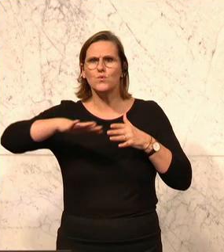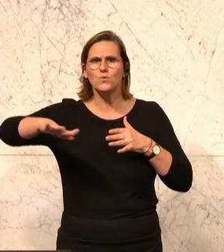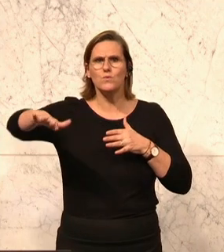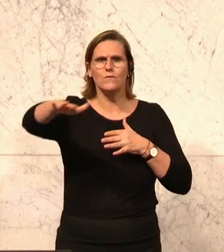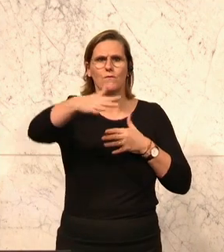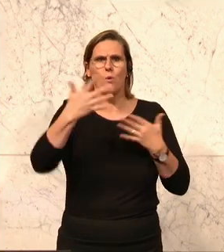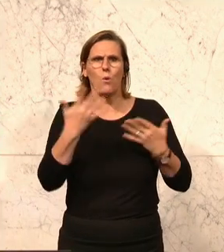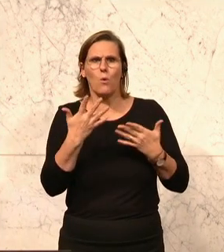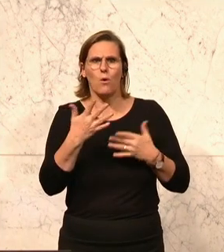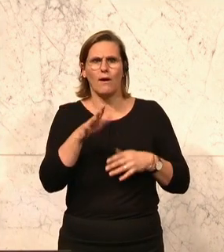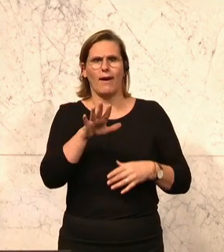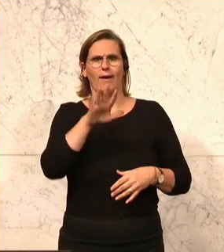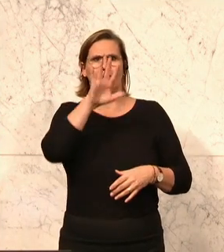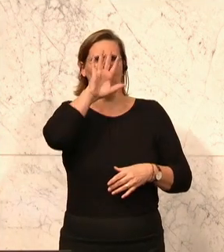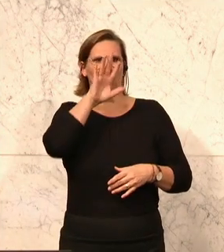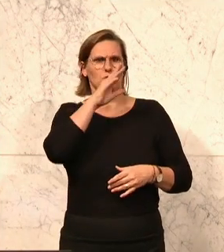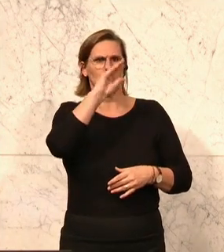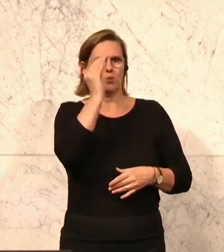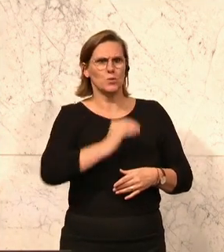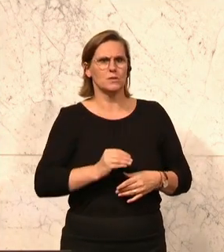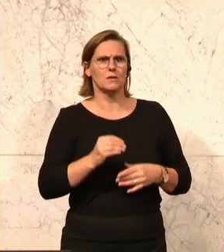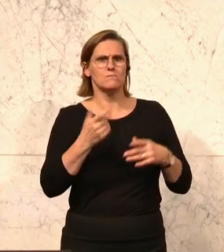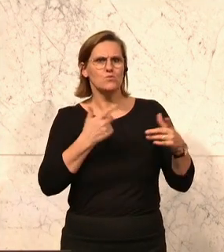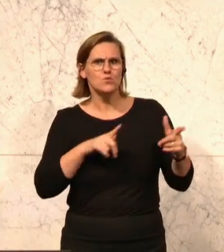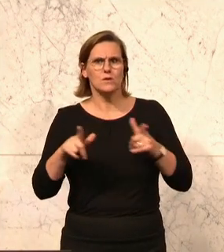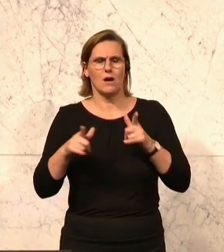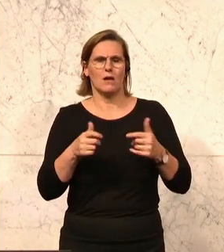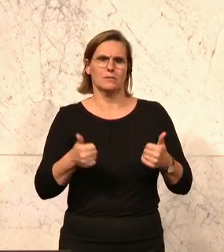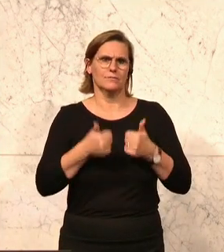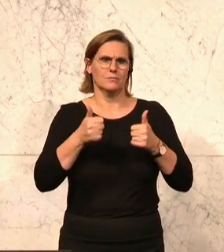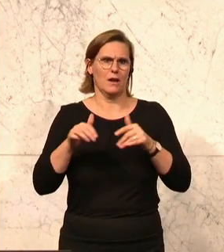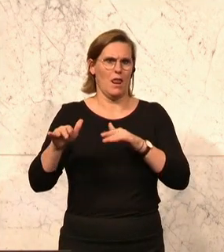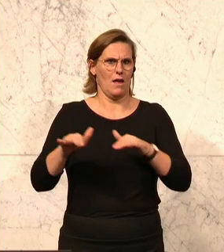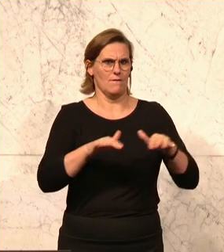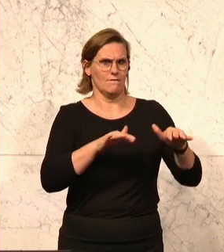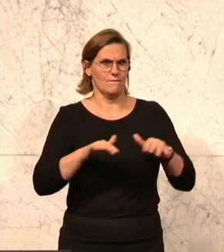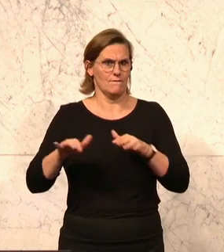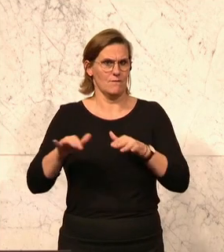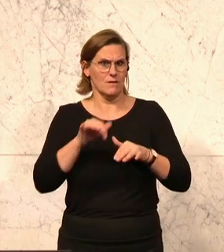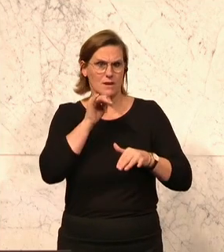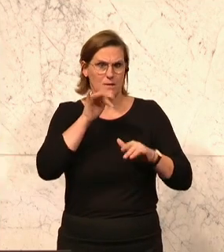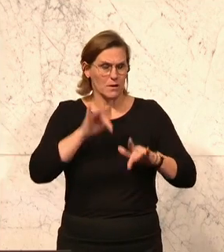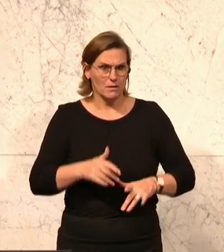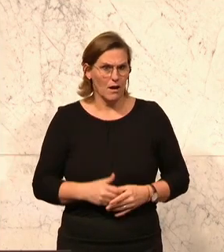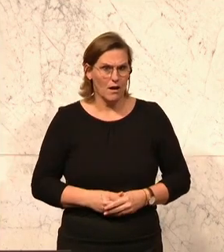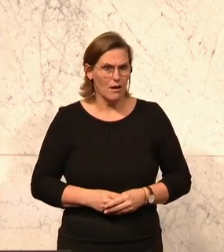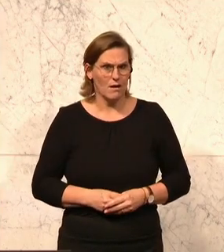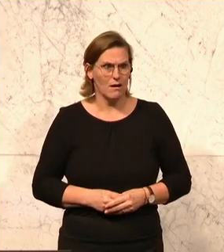enttäuscht, dass dieses künstlerisch und musikalisch großartige Klavier nicht mehr im Parlament steht.